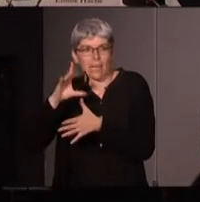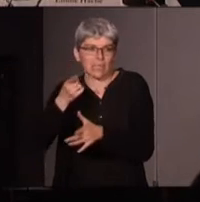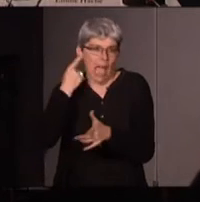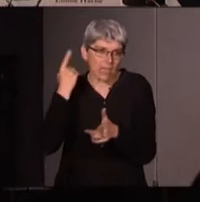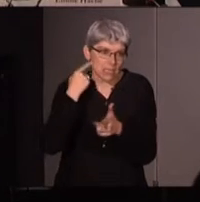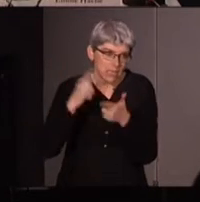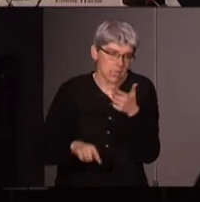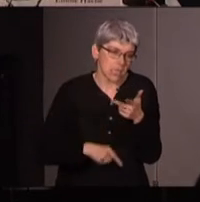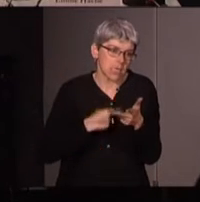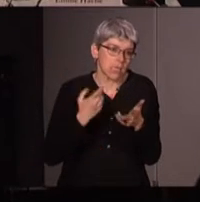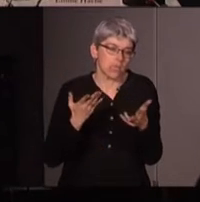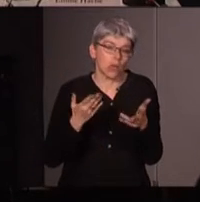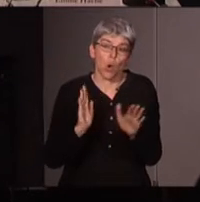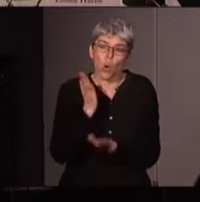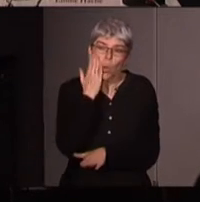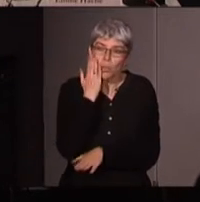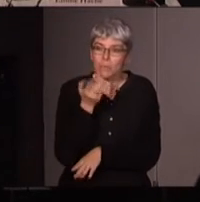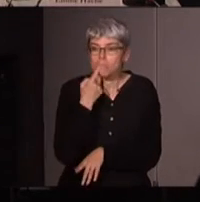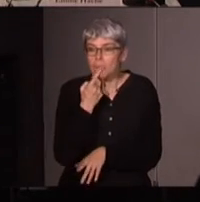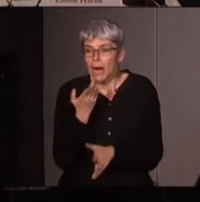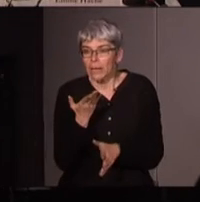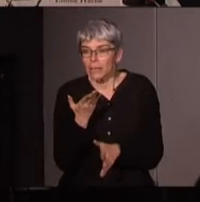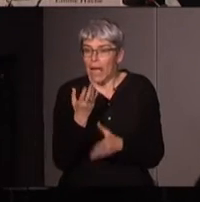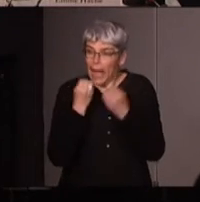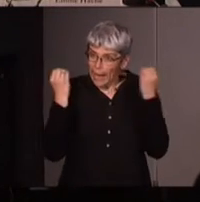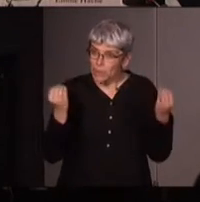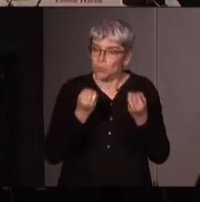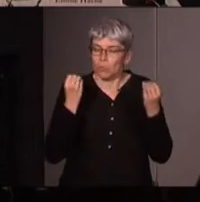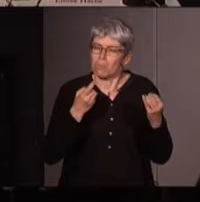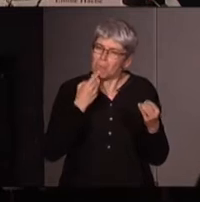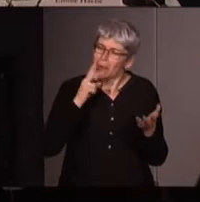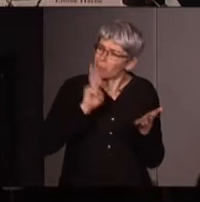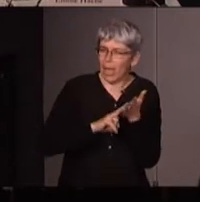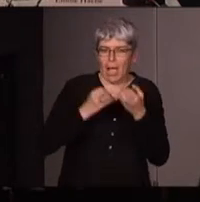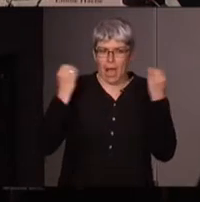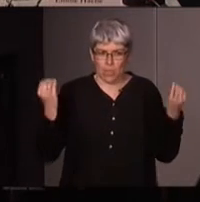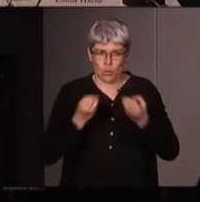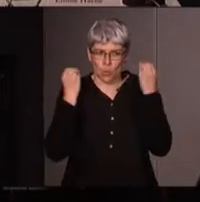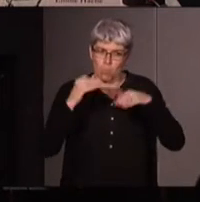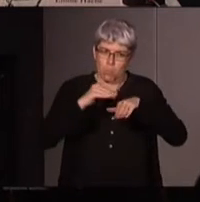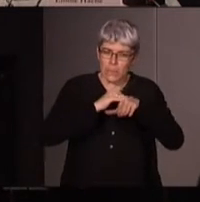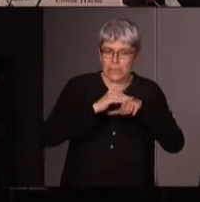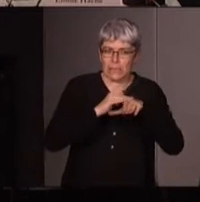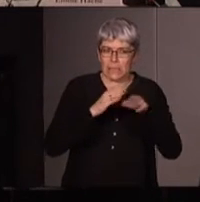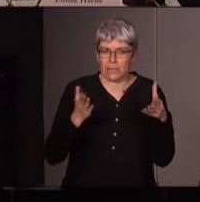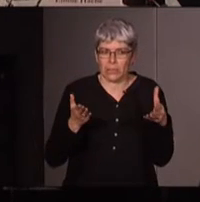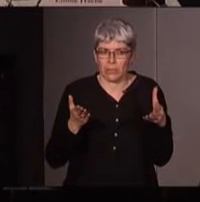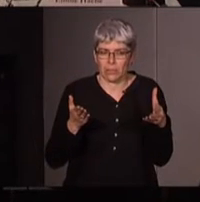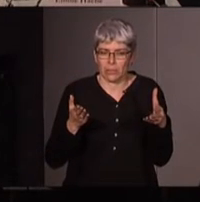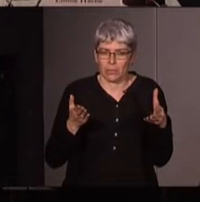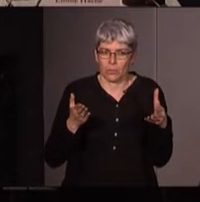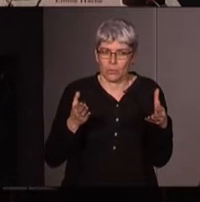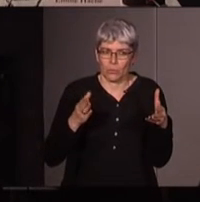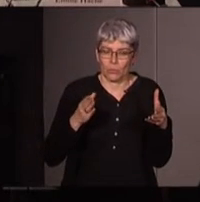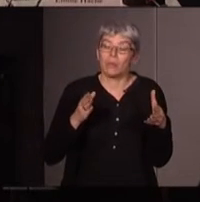'Asie quand on connaît quand on parle des actions quand je parle vraiment des actions politiques à proprement